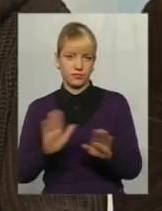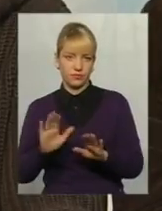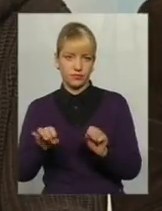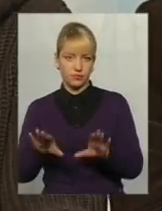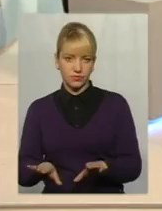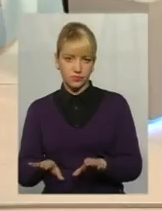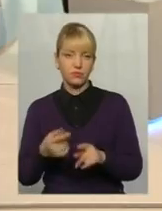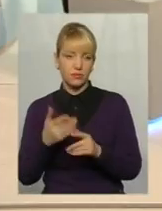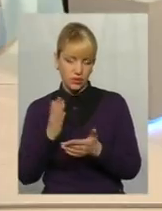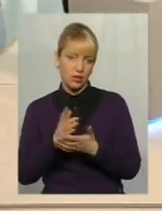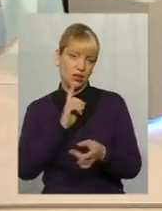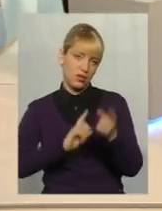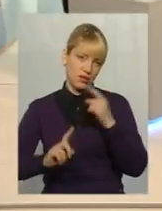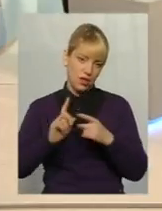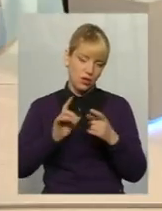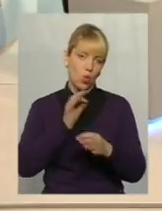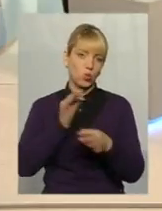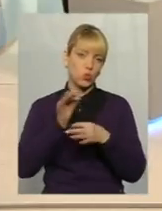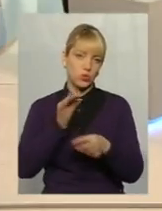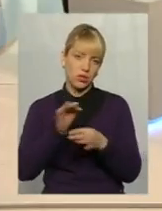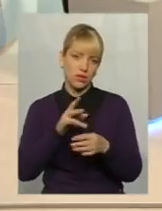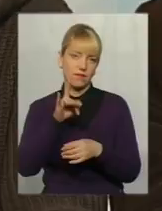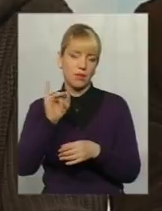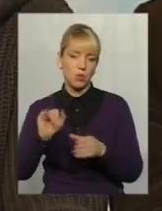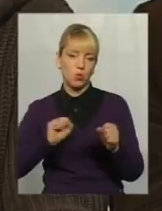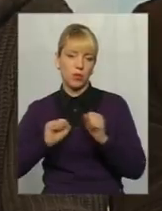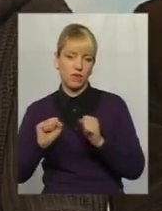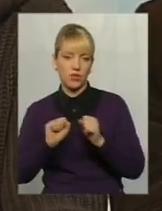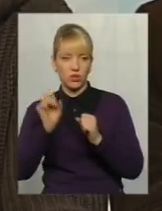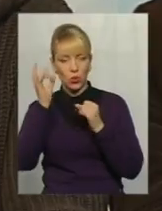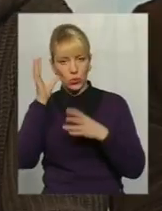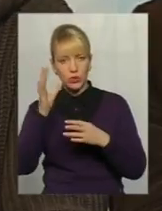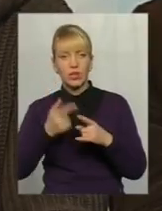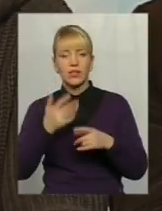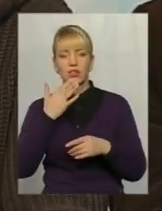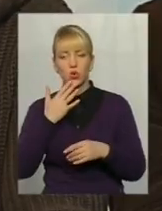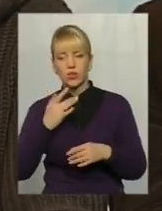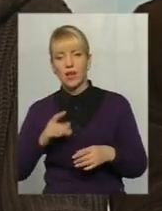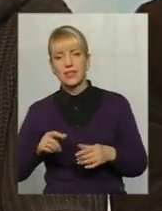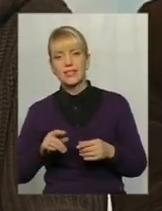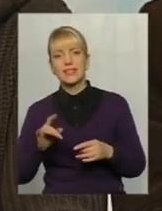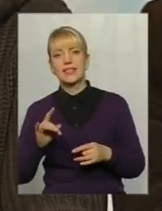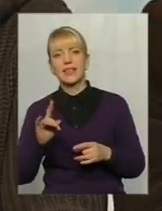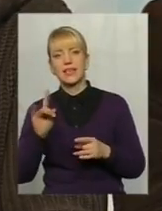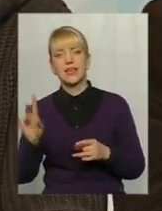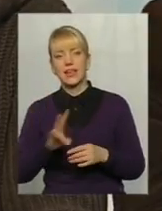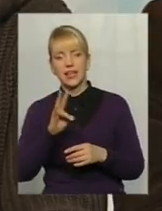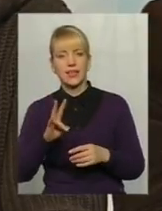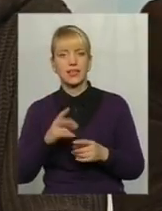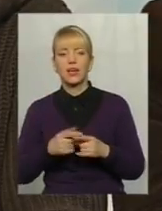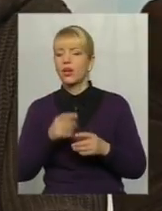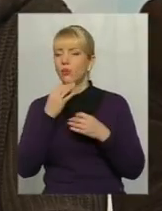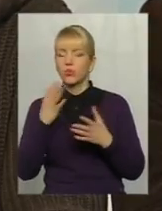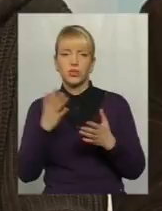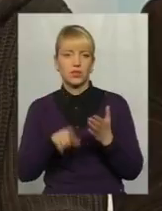Є рада консультативна при управлінні культури, національності, релігії та туризму облдержадміністрації, і будь-які питання такі